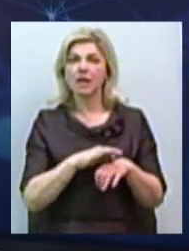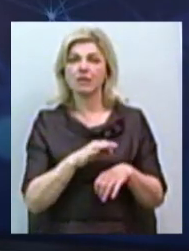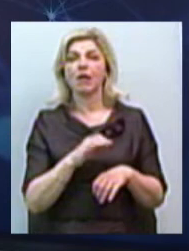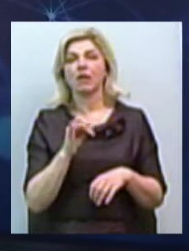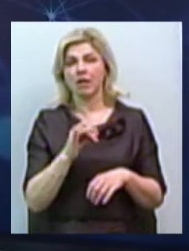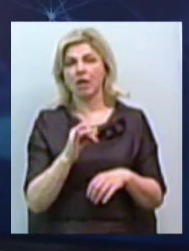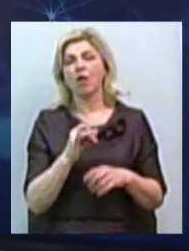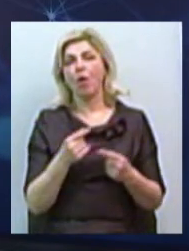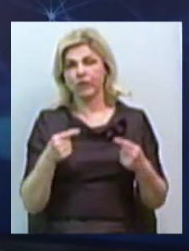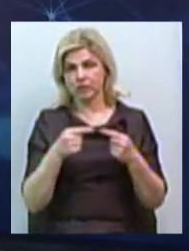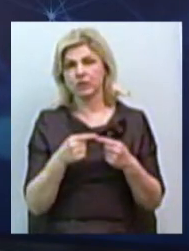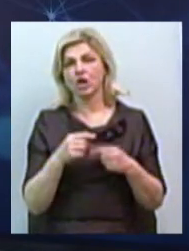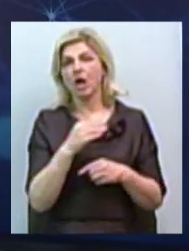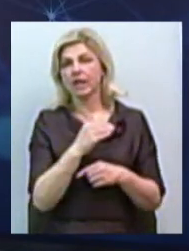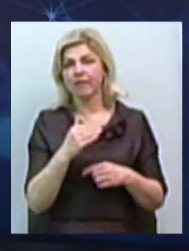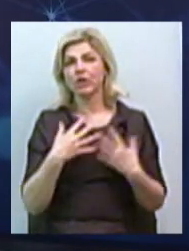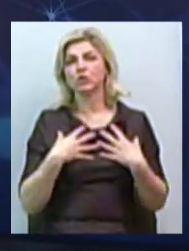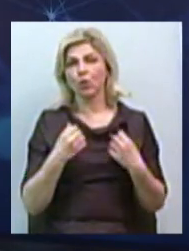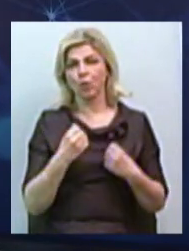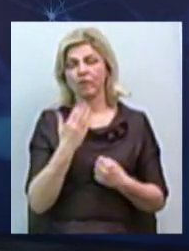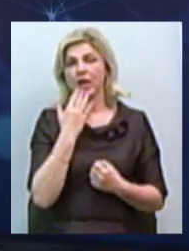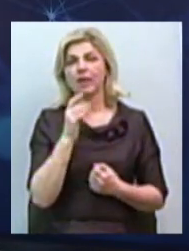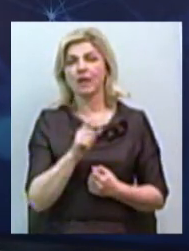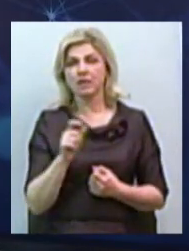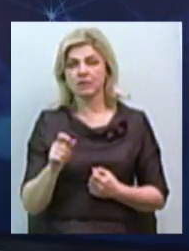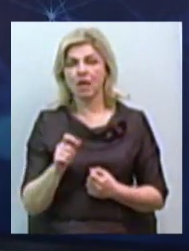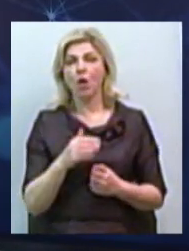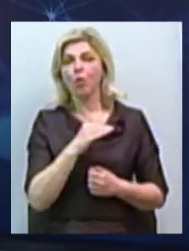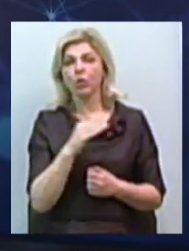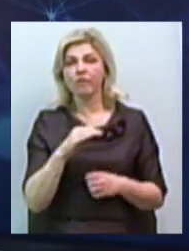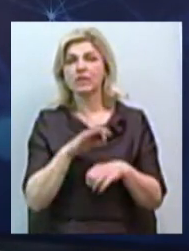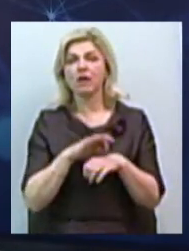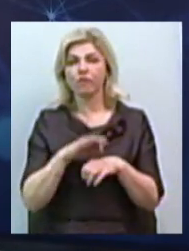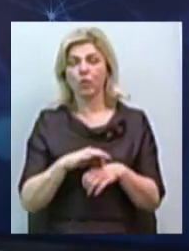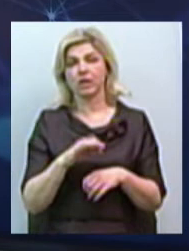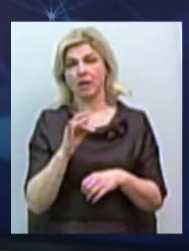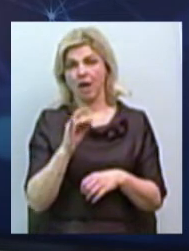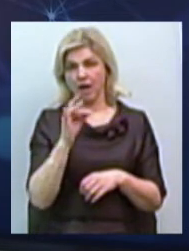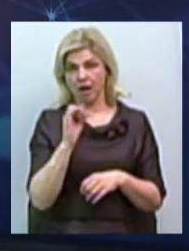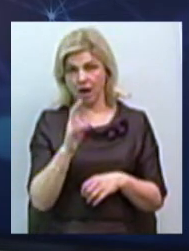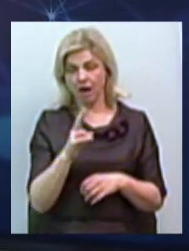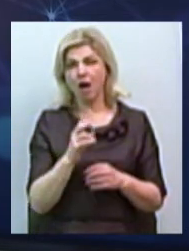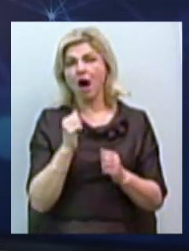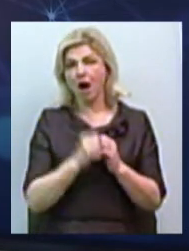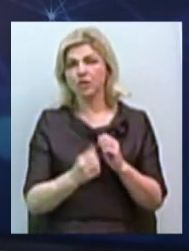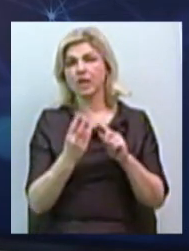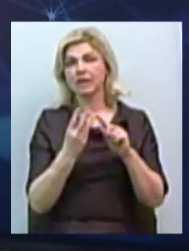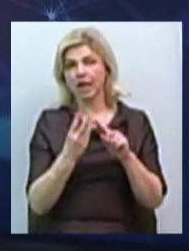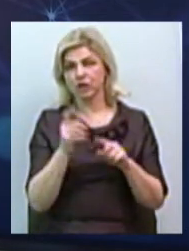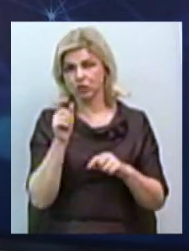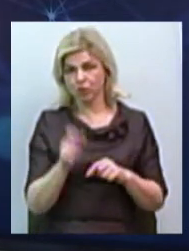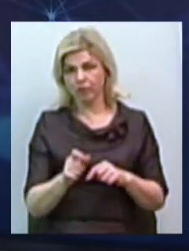рівень здоров'я нації. Ризик захворіти на рак в Україні має кожен третій чоловік та кожна п'ята жінка.